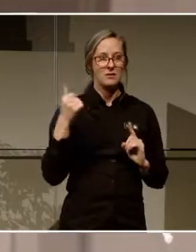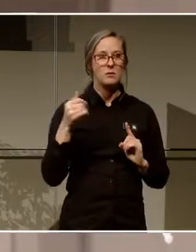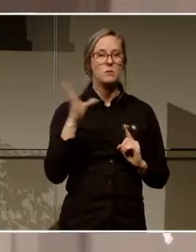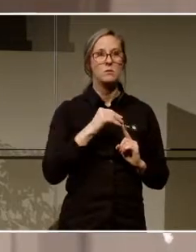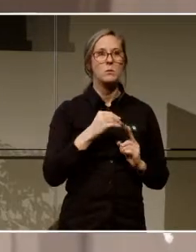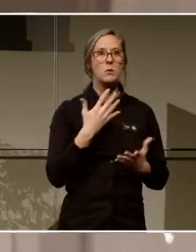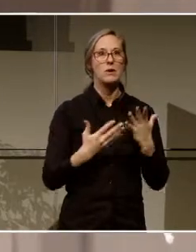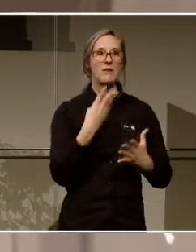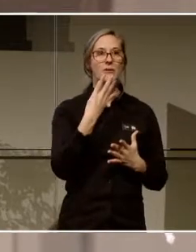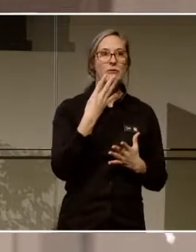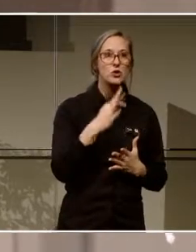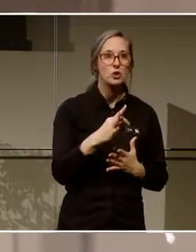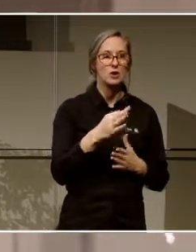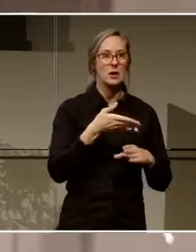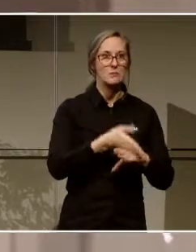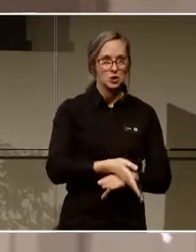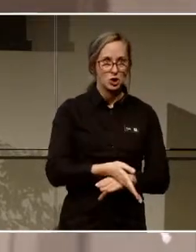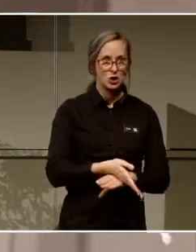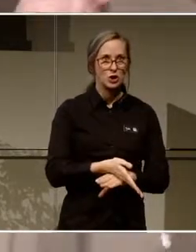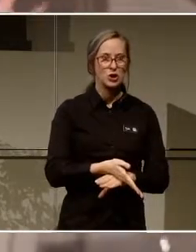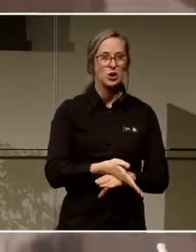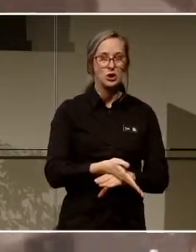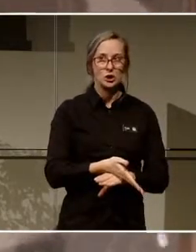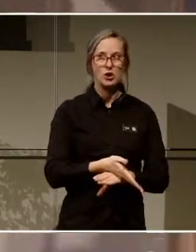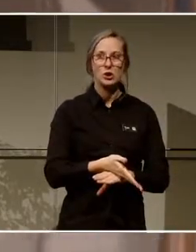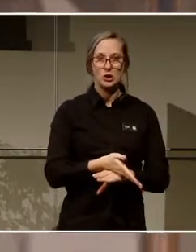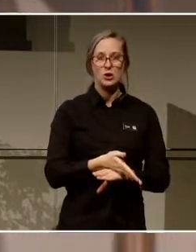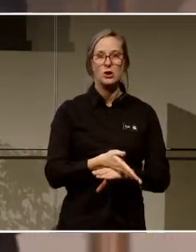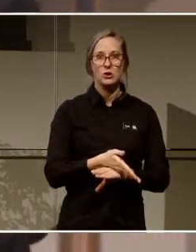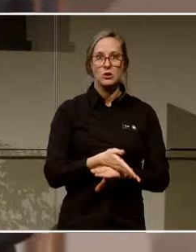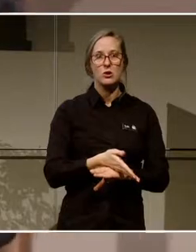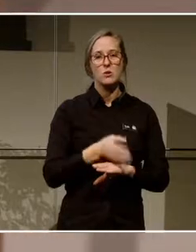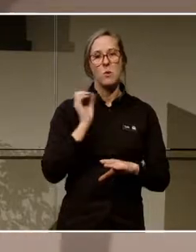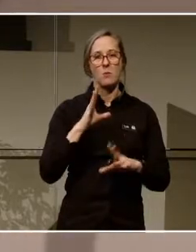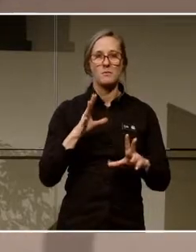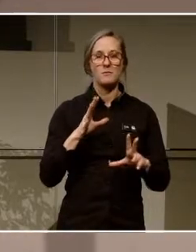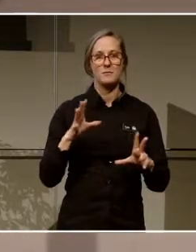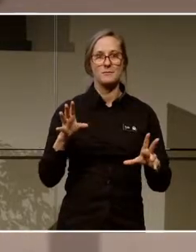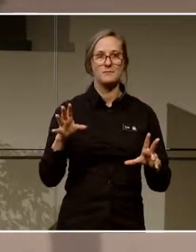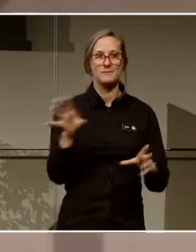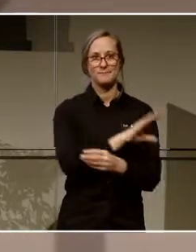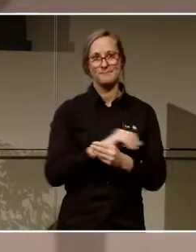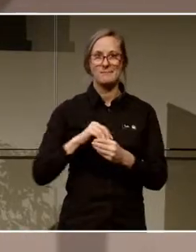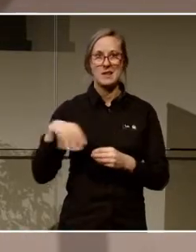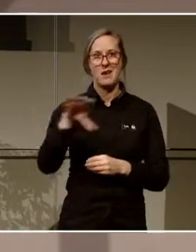400 besök under den här perioden. På alla då gemensamma när man slår ihop de här fyra centrarna.